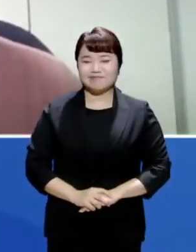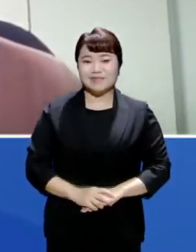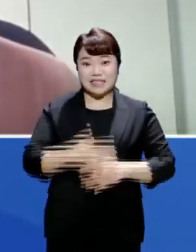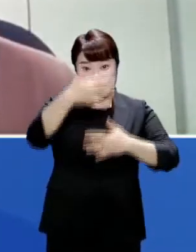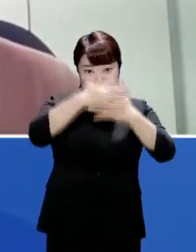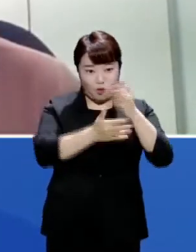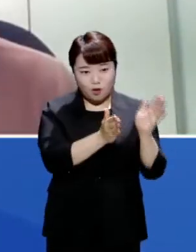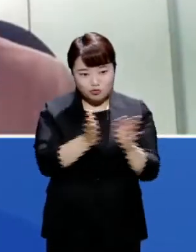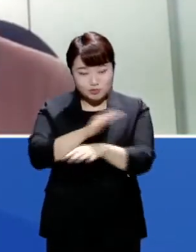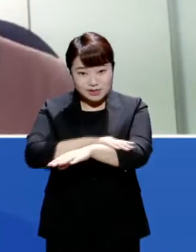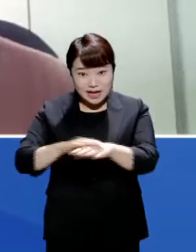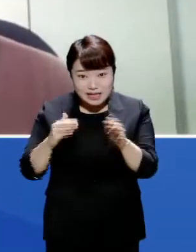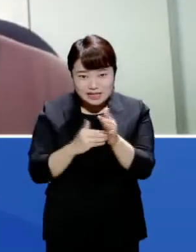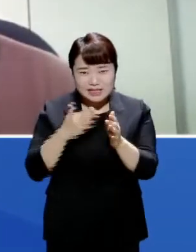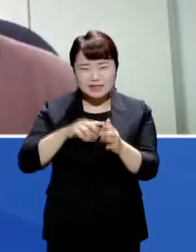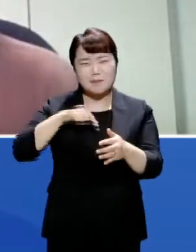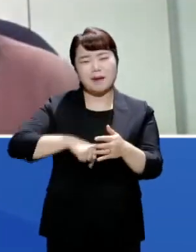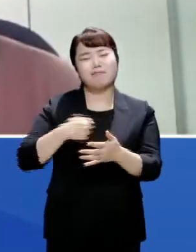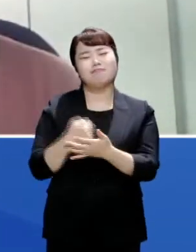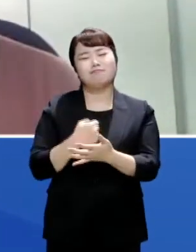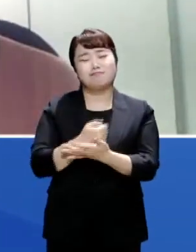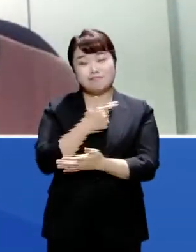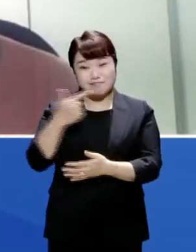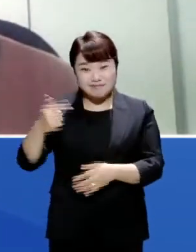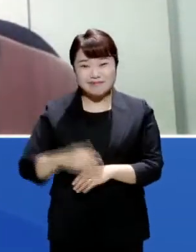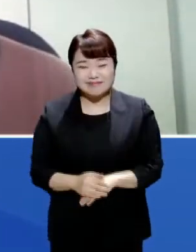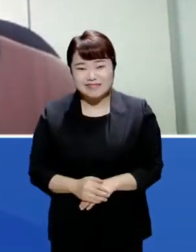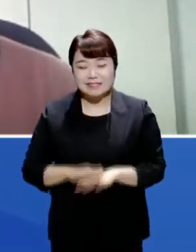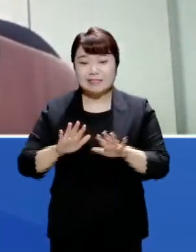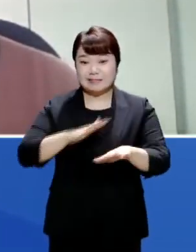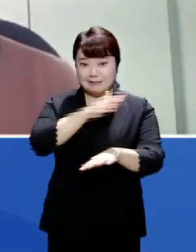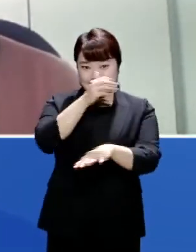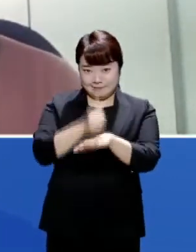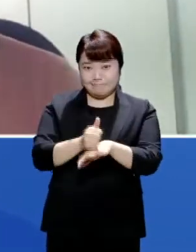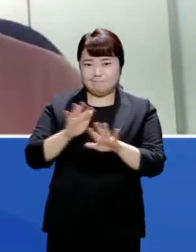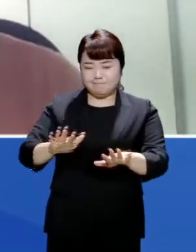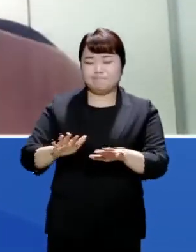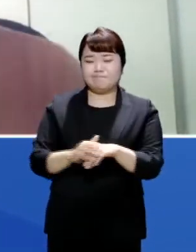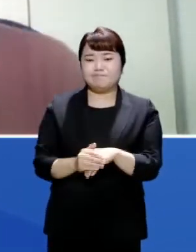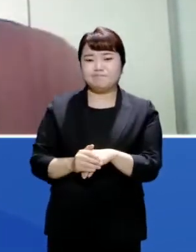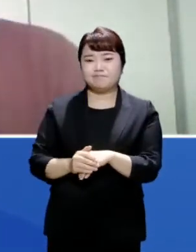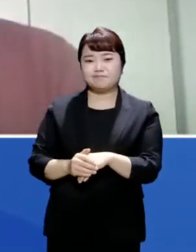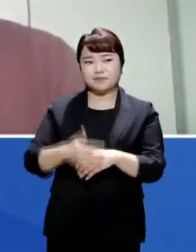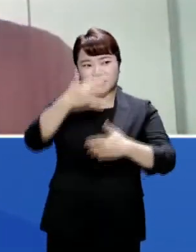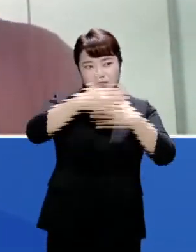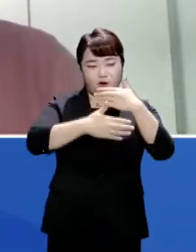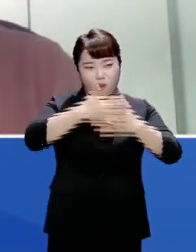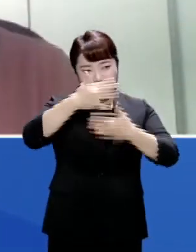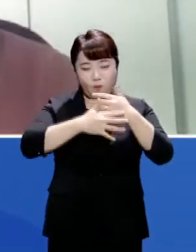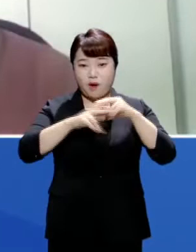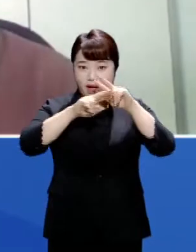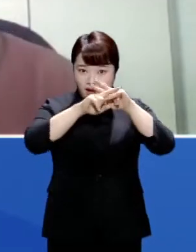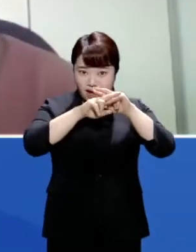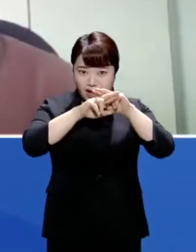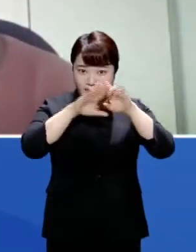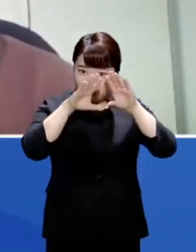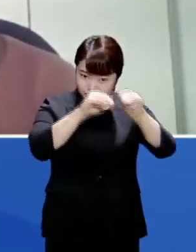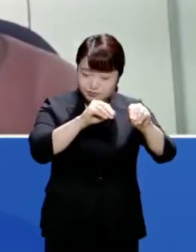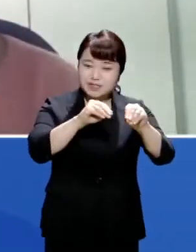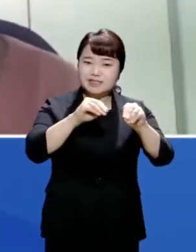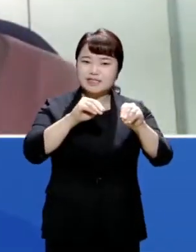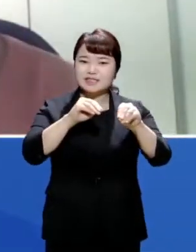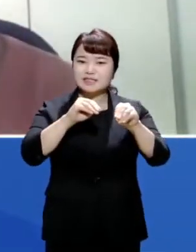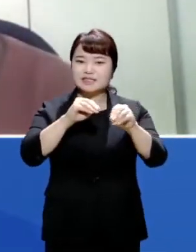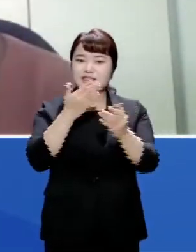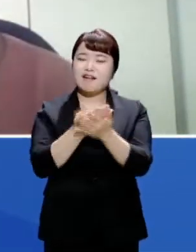준비하셨는데 마음이 좀 무겁기도 할 것 같습니다. 마지막으로 이번 논란으로 가처분 신청을 제기하신 분도 상처를 입지 않을까